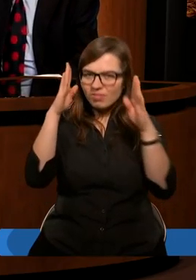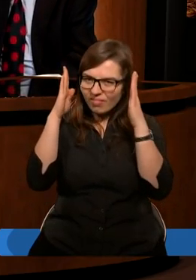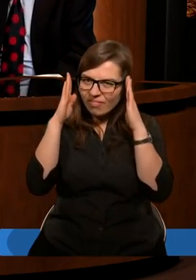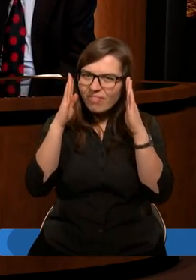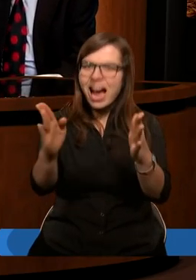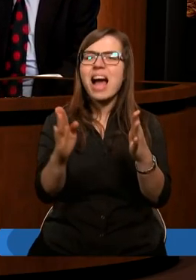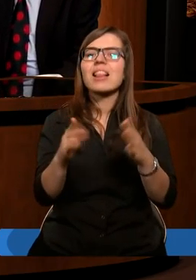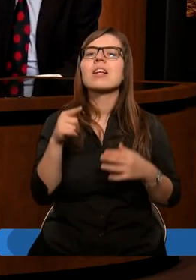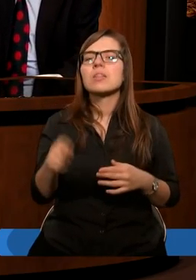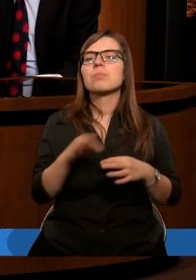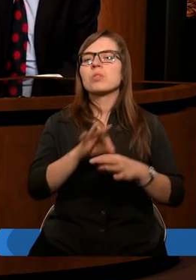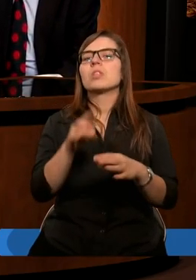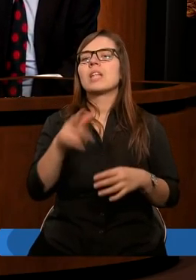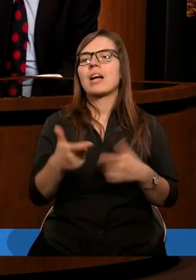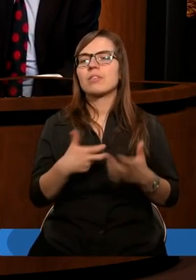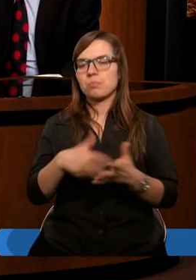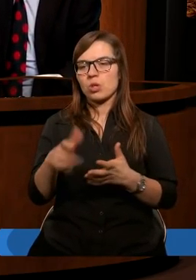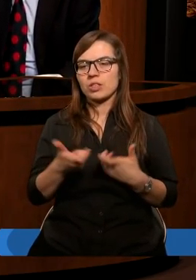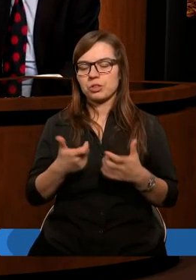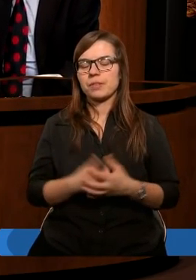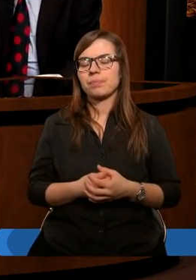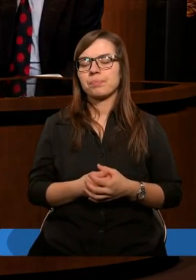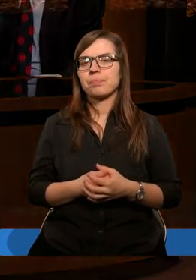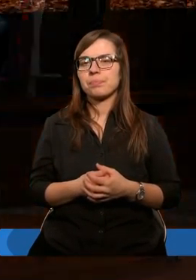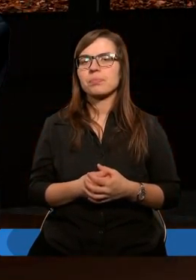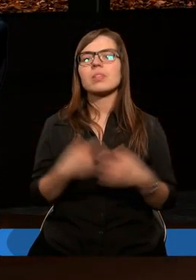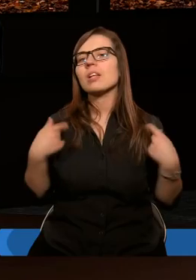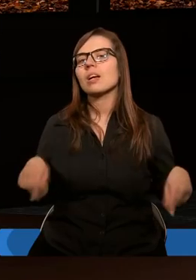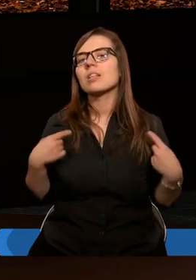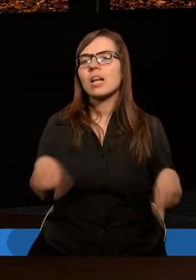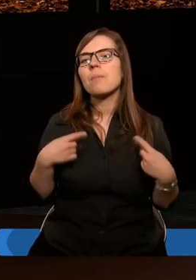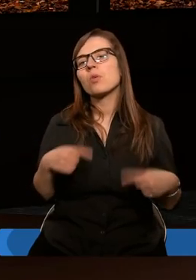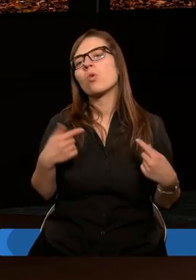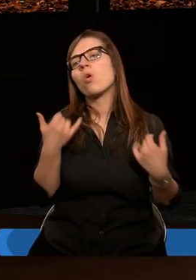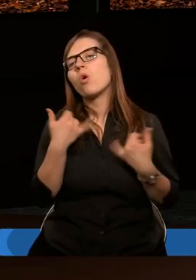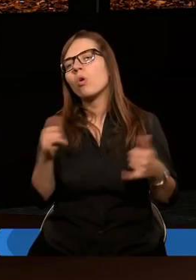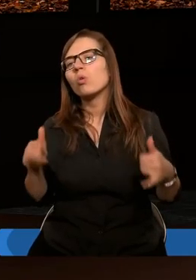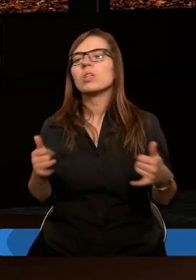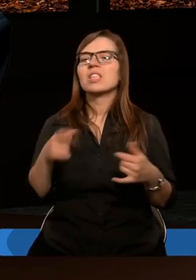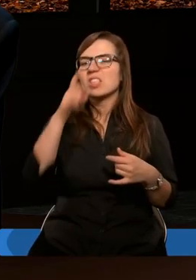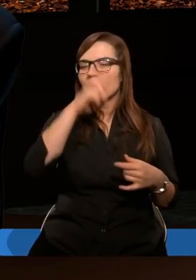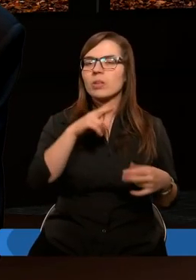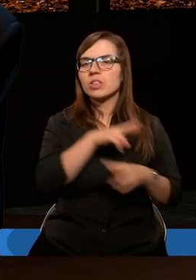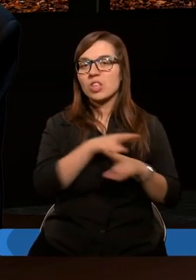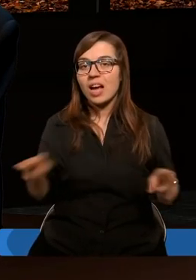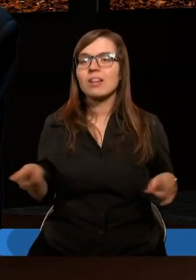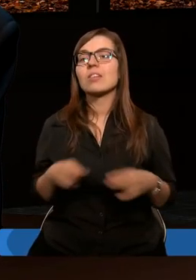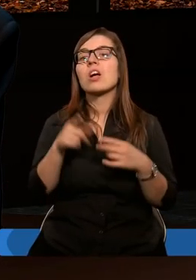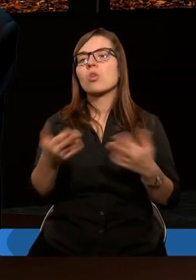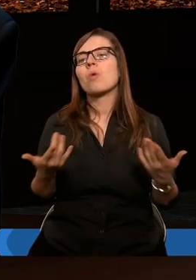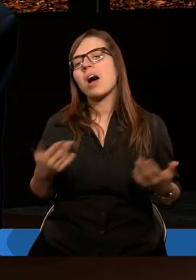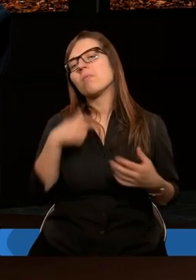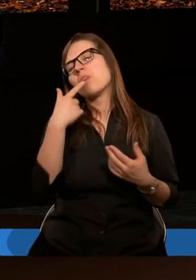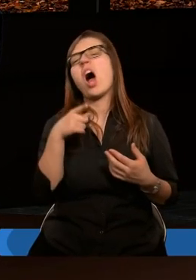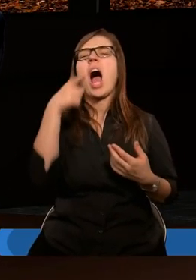fanatycznymi. Nie trzymaliby Żydów w gettach? Tak. Nie byłoby pogromów Żydów. A tak to łatwo